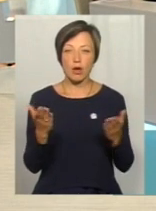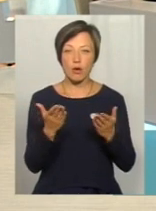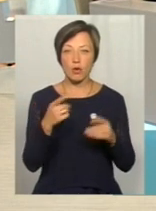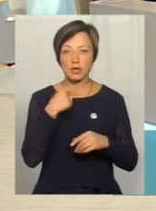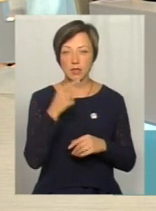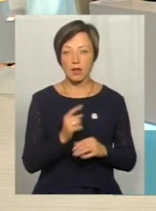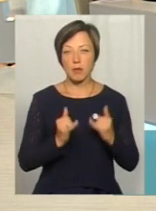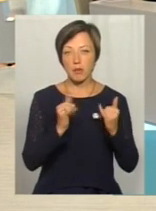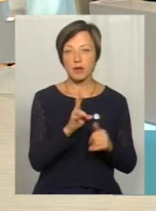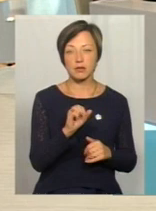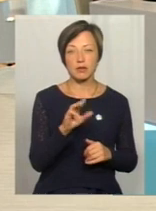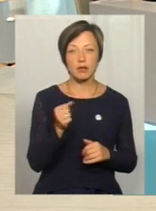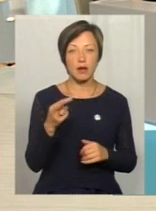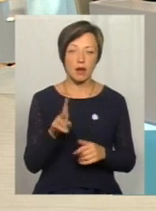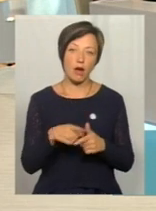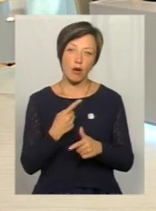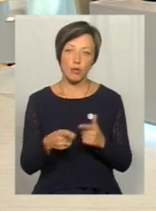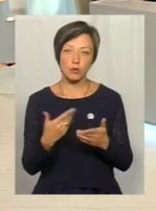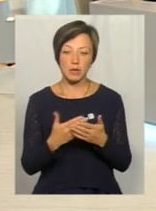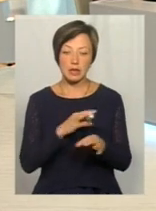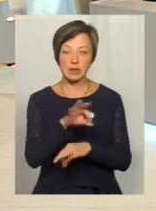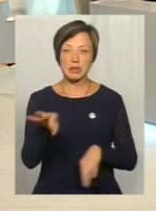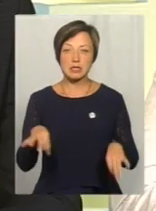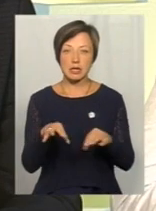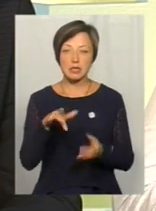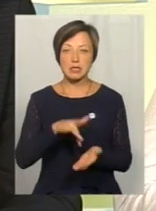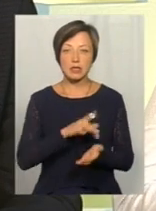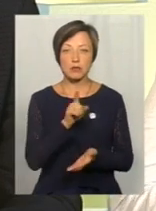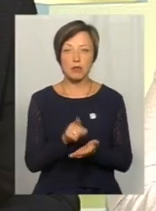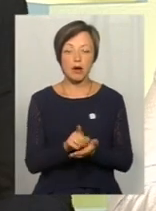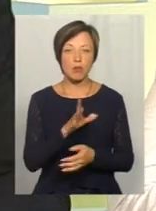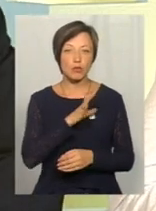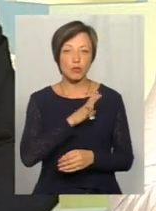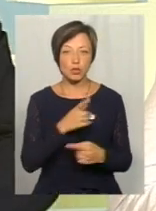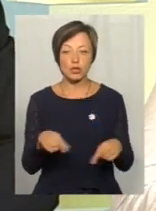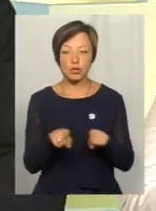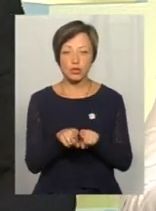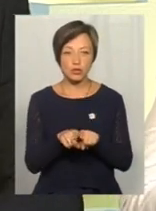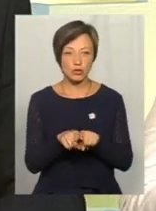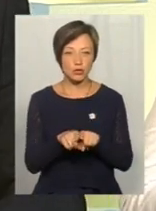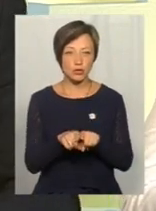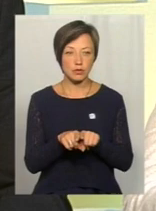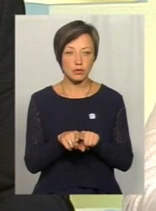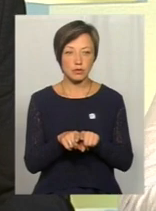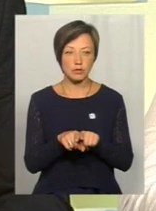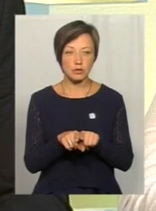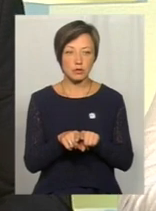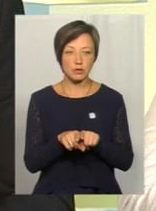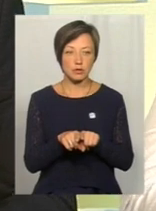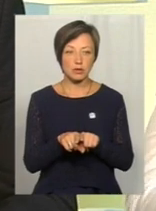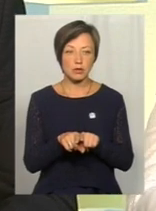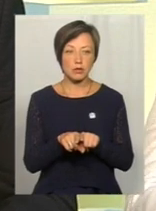Наталія, пані Наталія. Або, наприклад, дизайн-центр, який має бути теж, наприклад, будемо